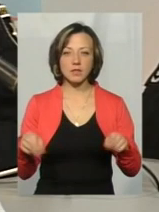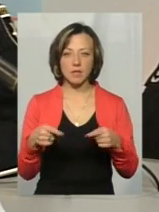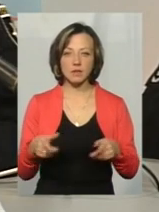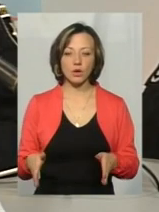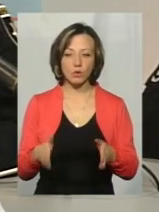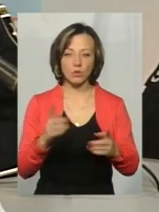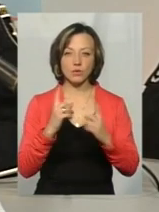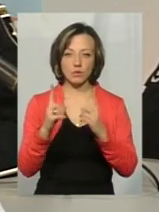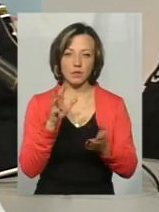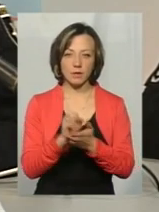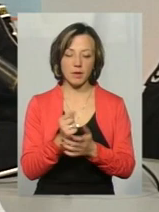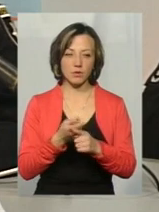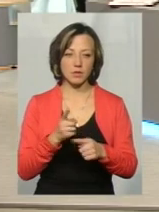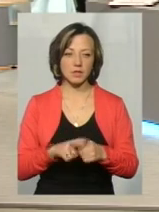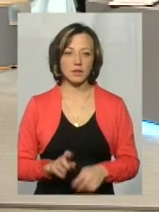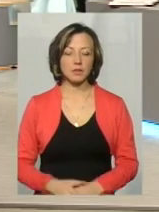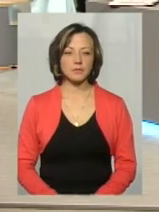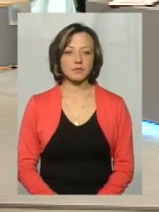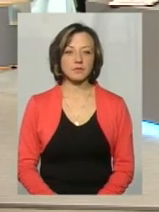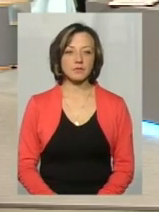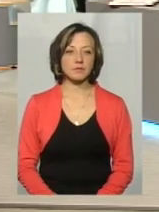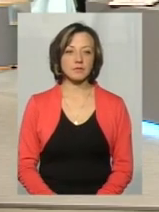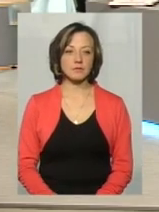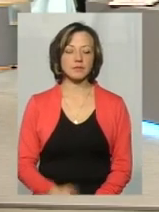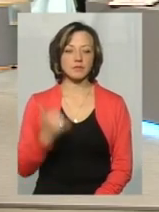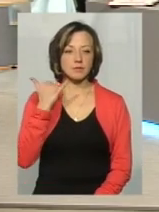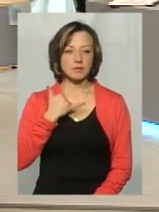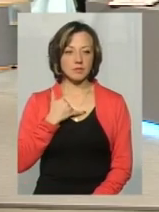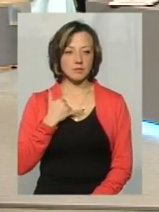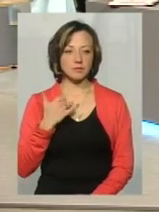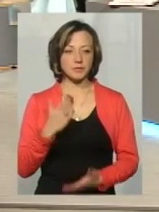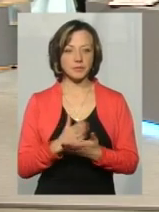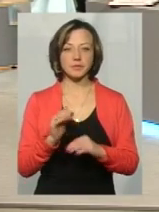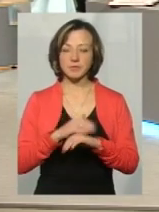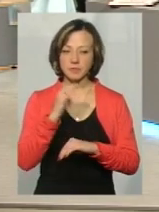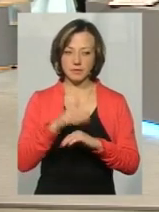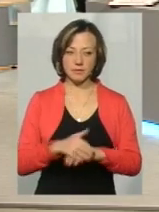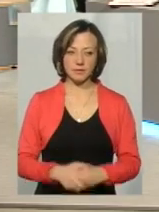цим займаються, відповідно. Я зрозумію. Дякую. На ще один дзвіночок. Добрий вечір.